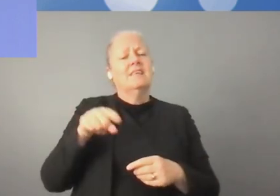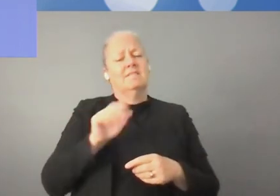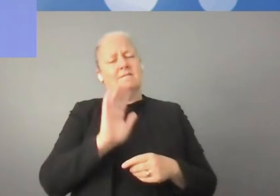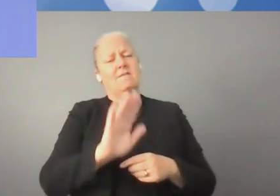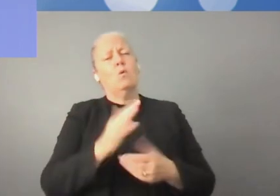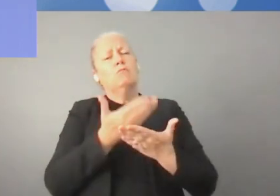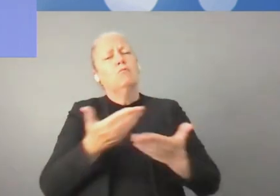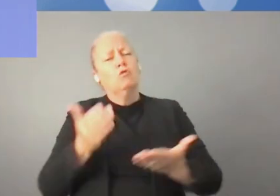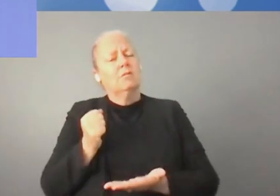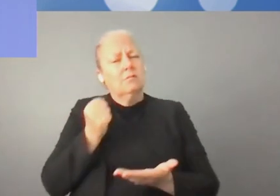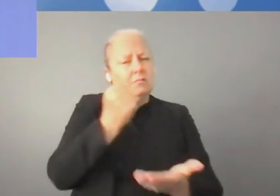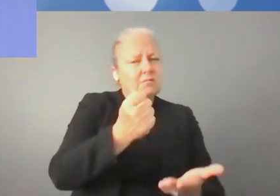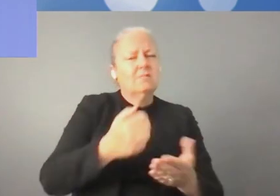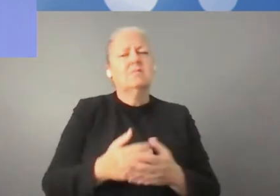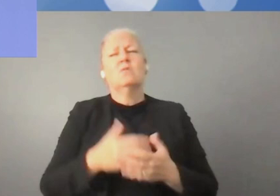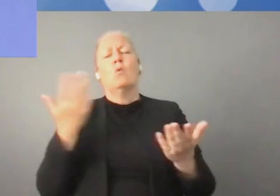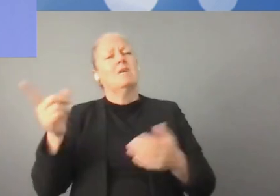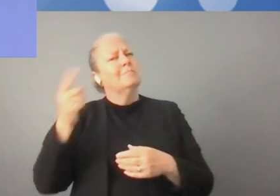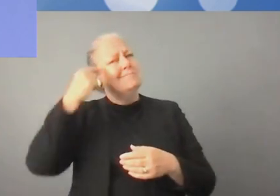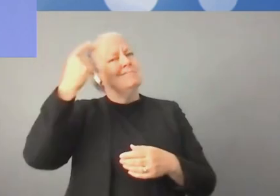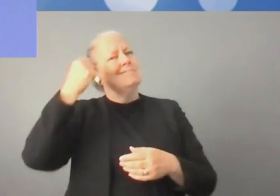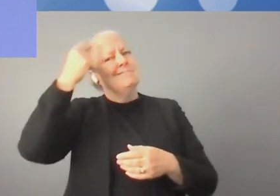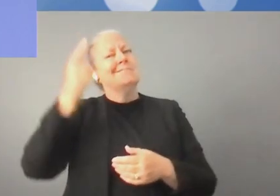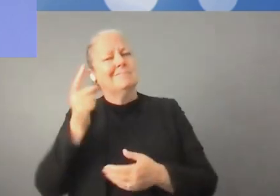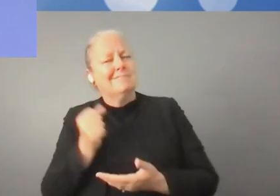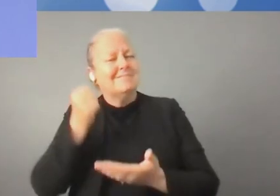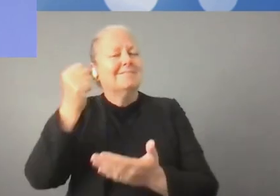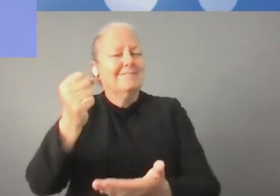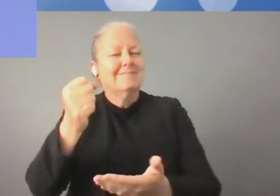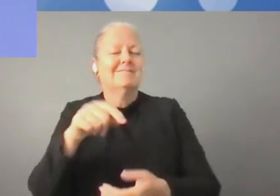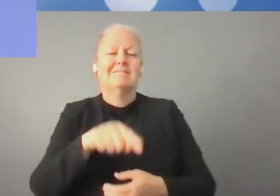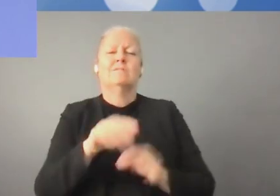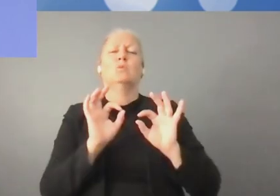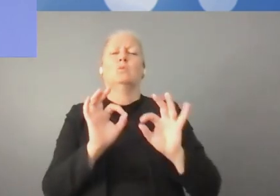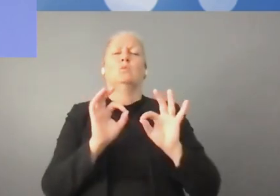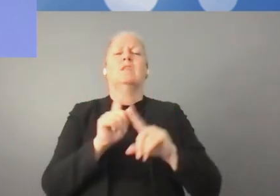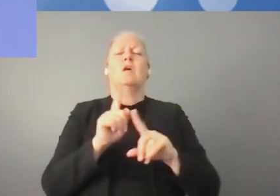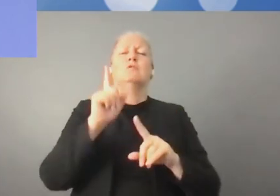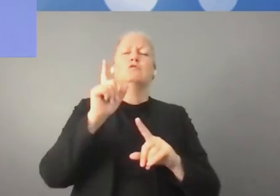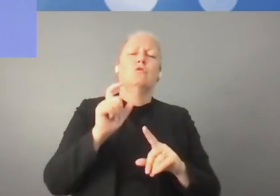fonctionnent sur le marché depuis un certain temps. Vous, vous avez mentionné ici le capital à haut risque